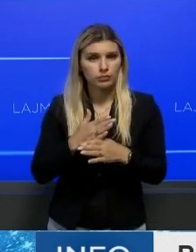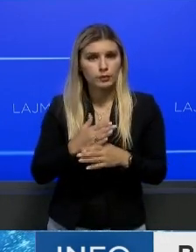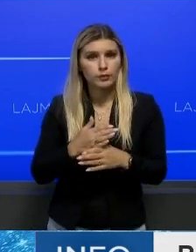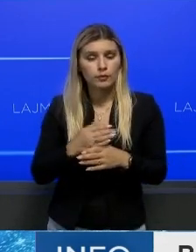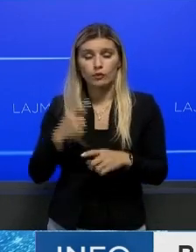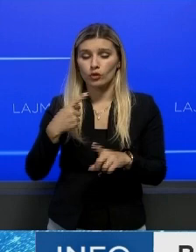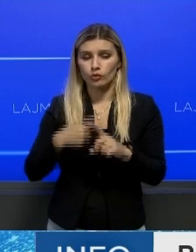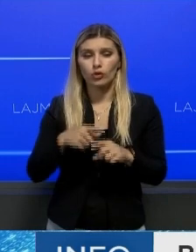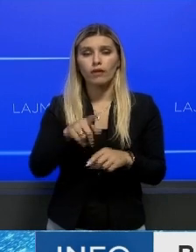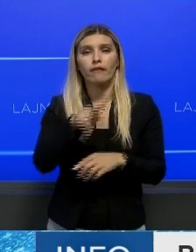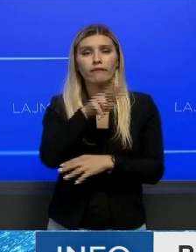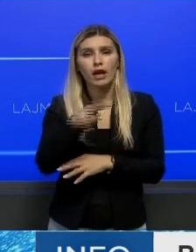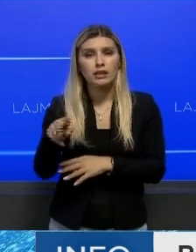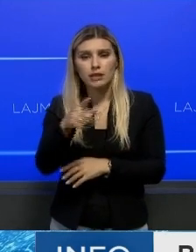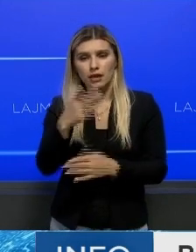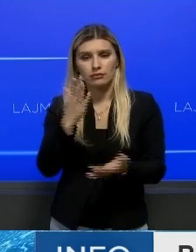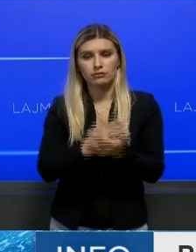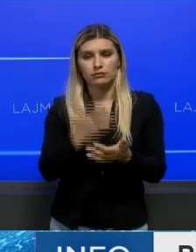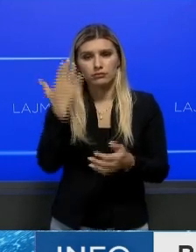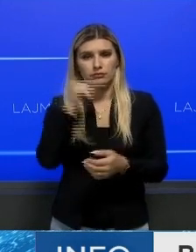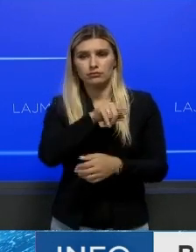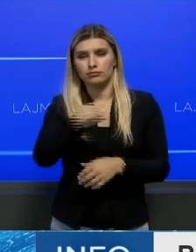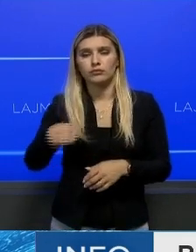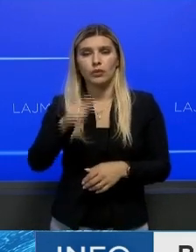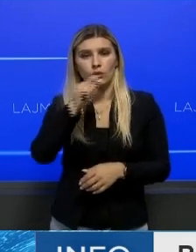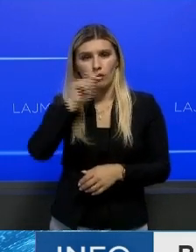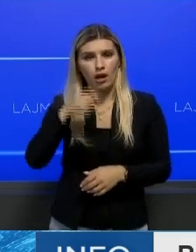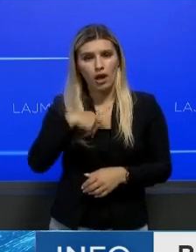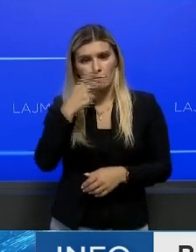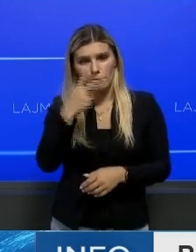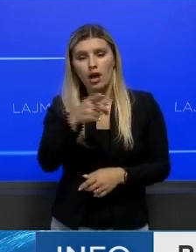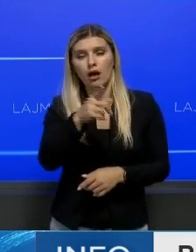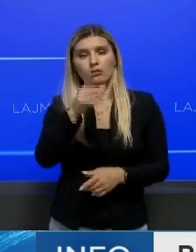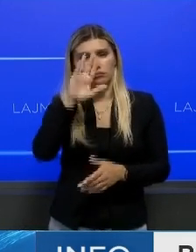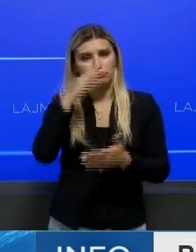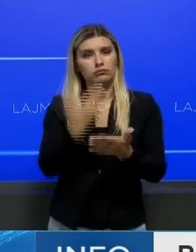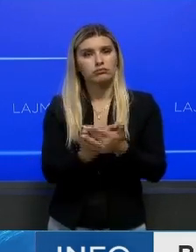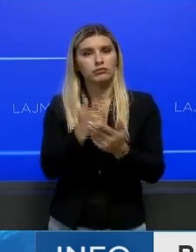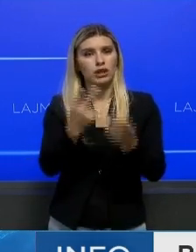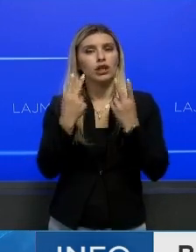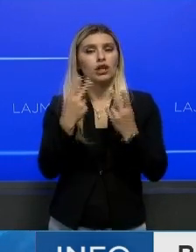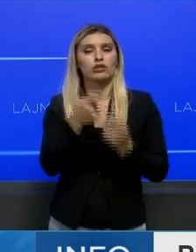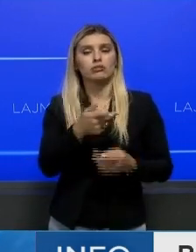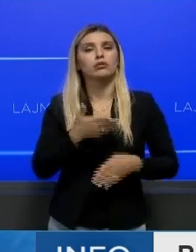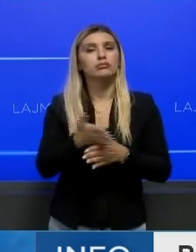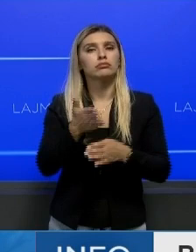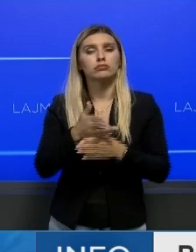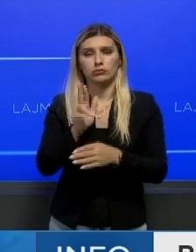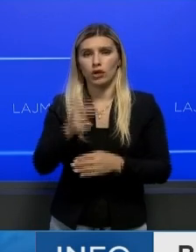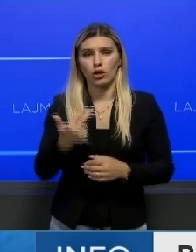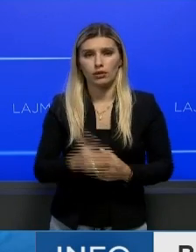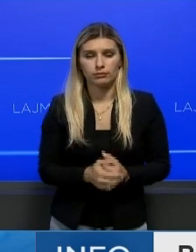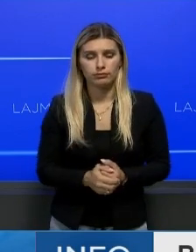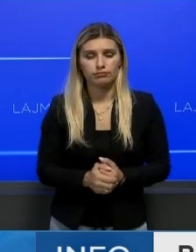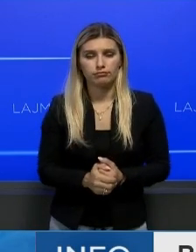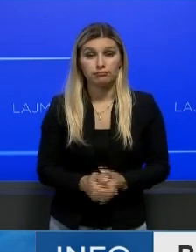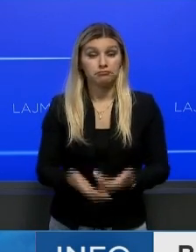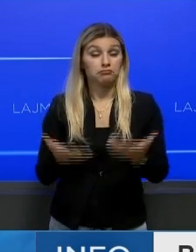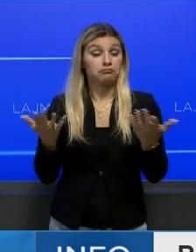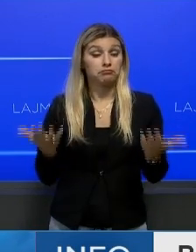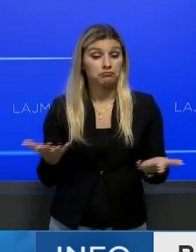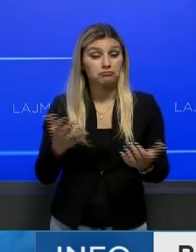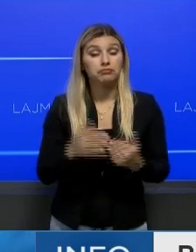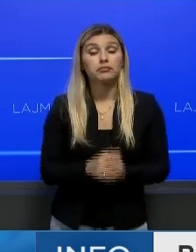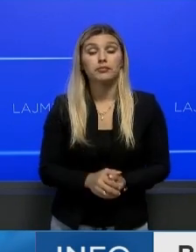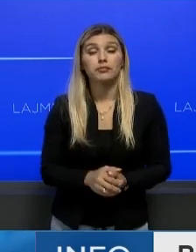edhe vizita juaj e fundit në Ukrajinë, i shte një dëshmi e rëndësishme solidariteti. Këtu që